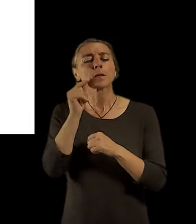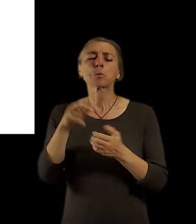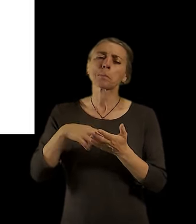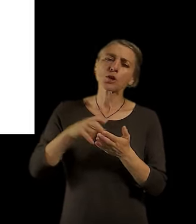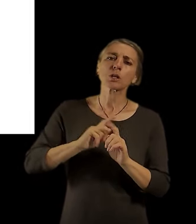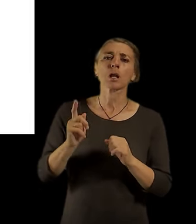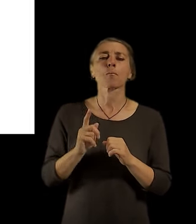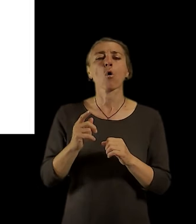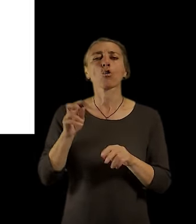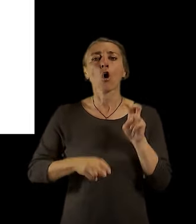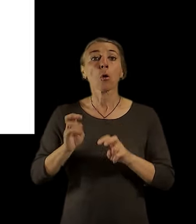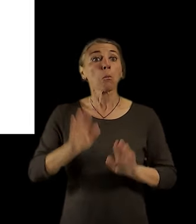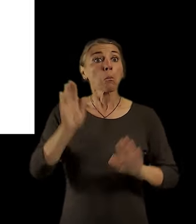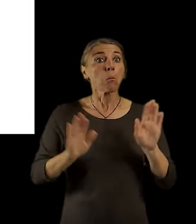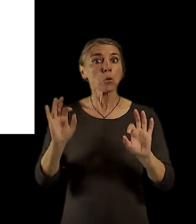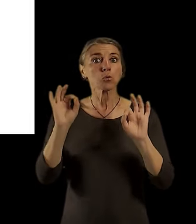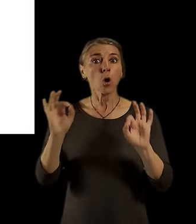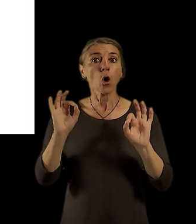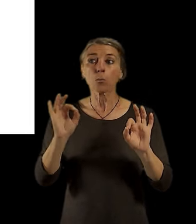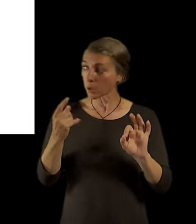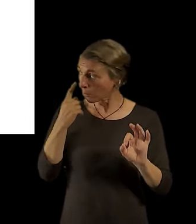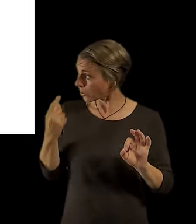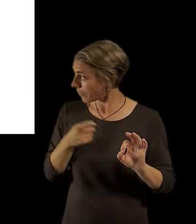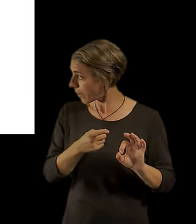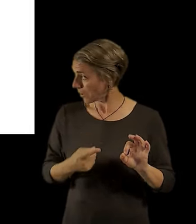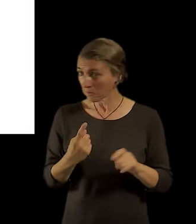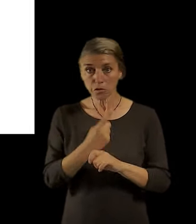Tak to je skvělé. Kde jsou panové náměstci? Dobrá práce.